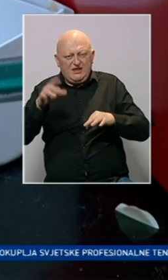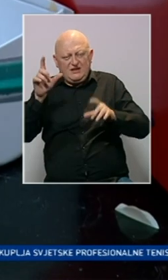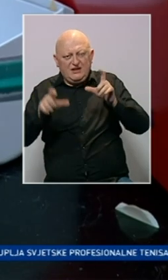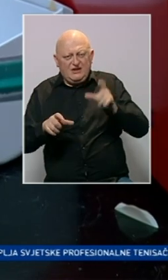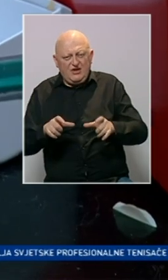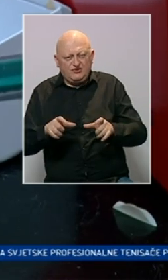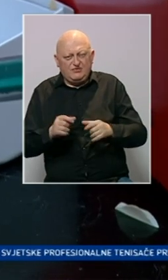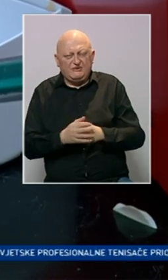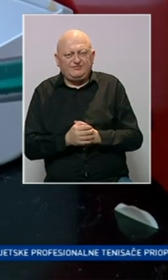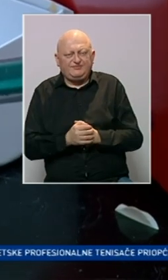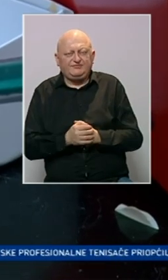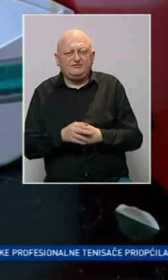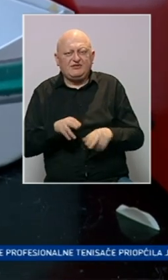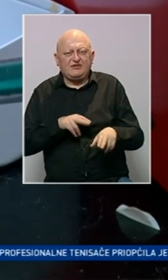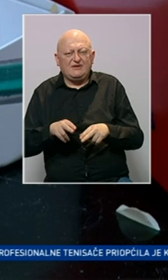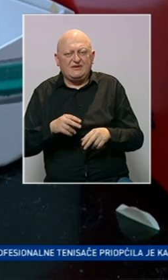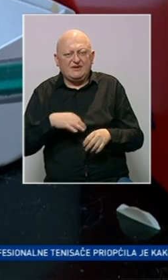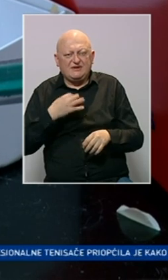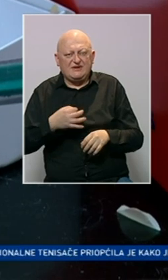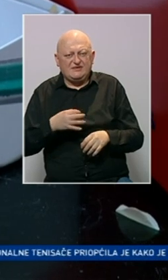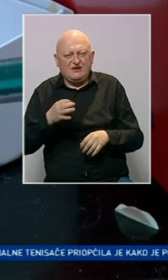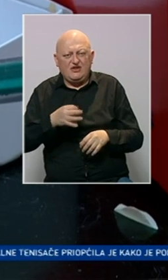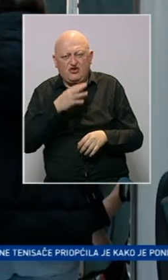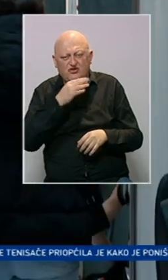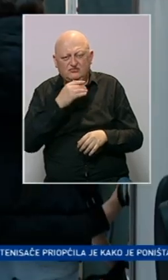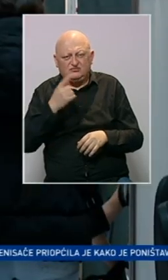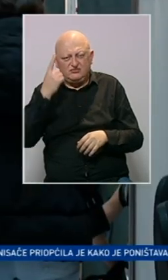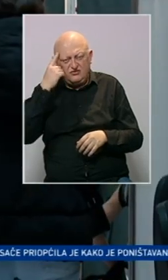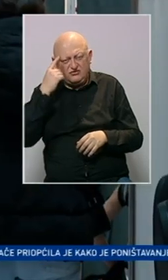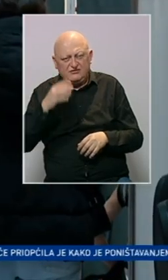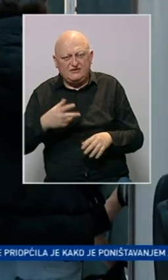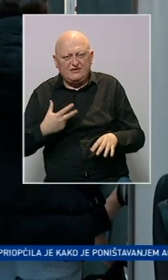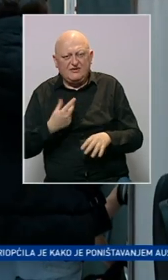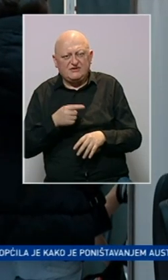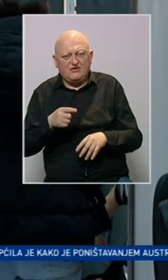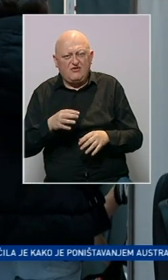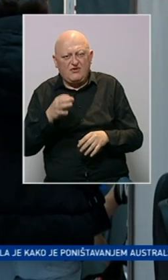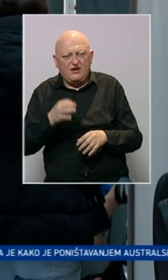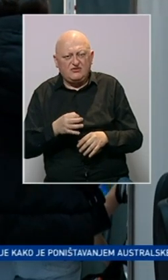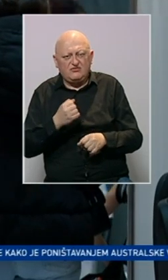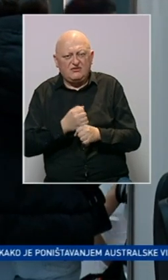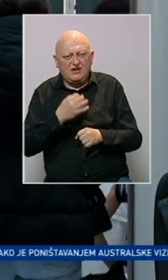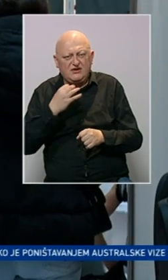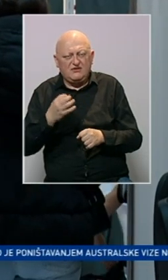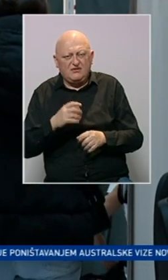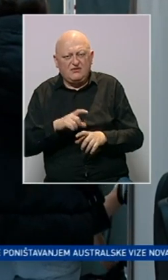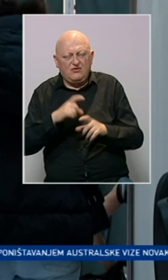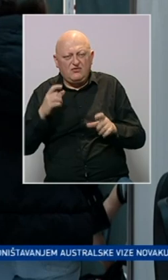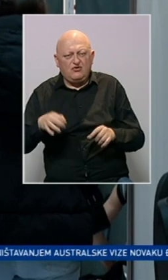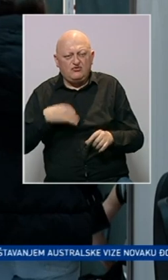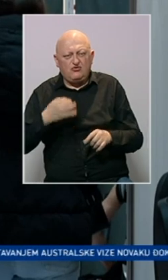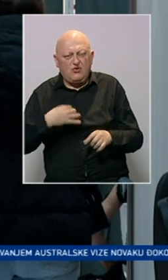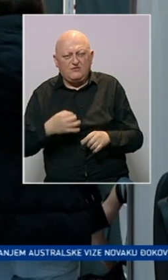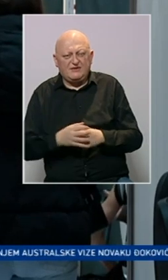10.000 osoba. Iz Ministarstva zdravstva kantona Sarajevo posjećaju da se vakcinacija u ovom kantonu radnim danima